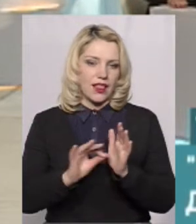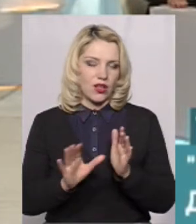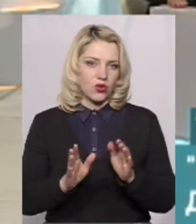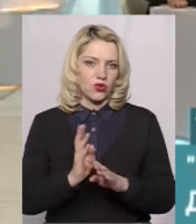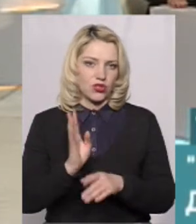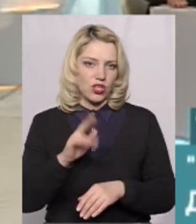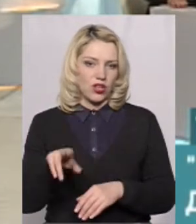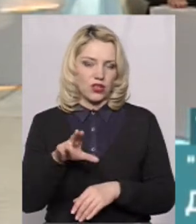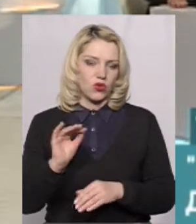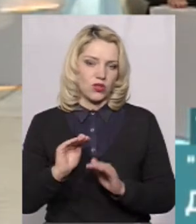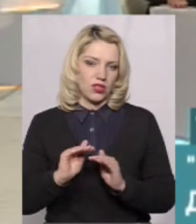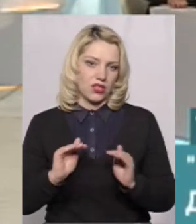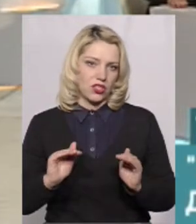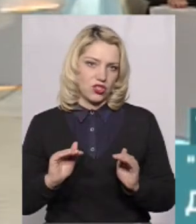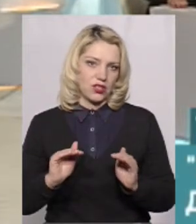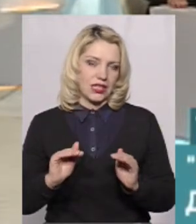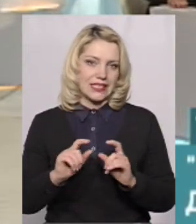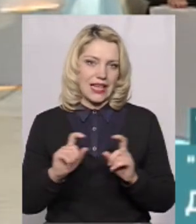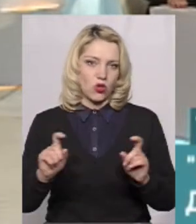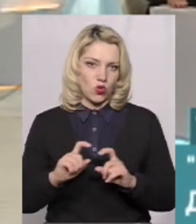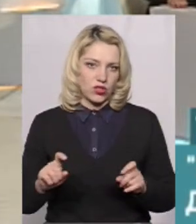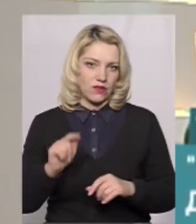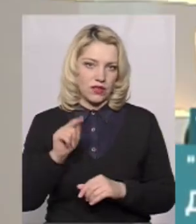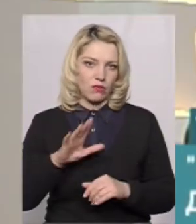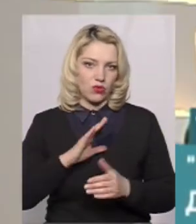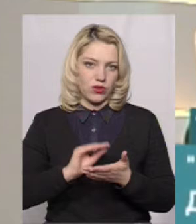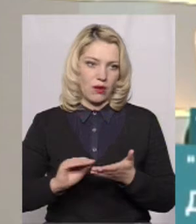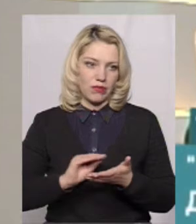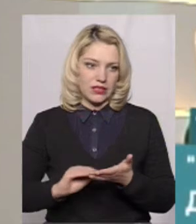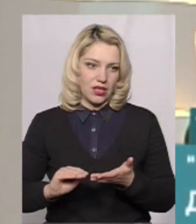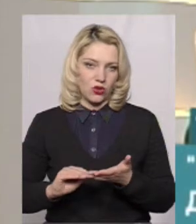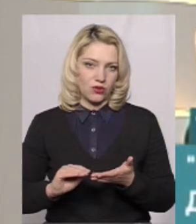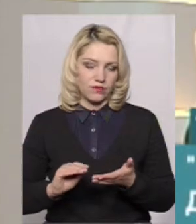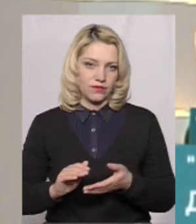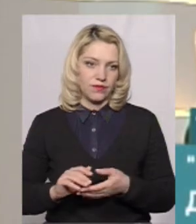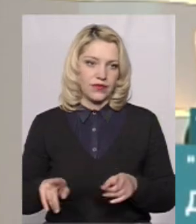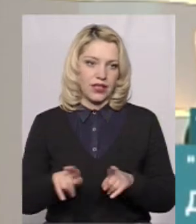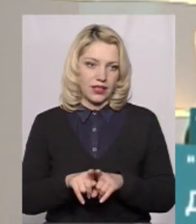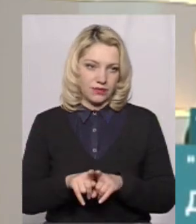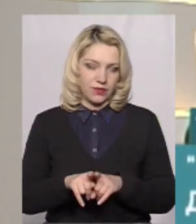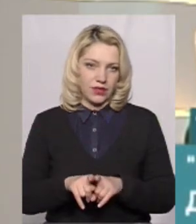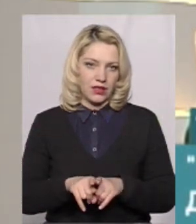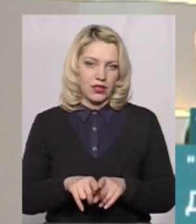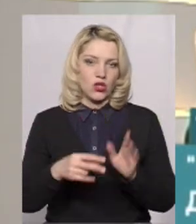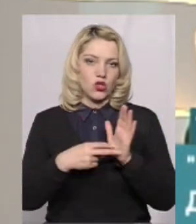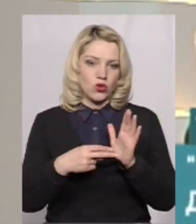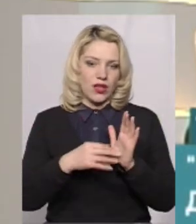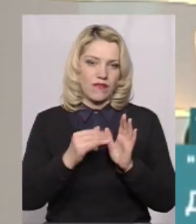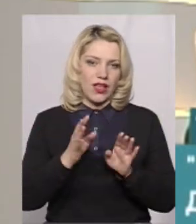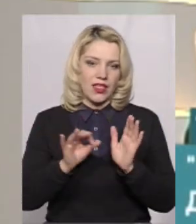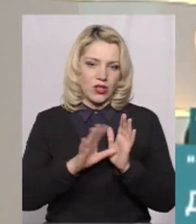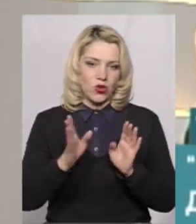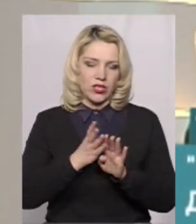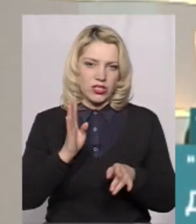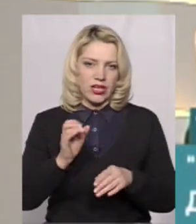до дитячих садочків. І, зокрема, там було написано таке. Стояло в електронній черзі